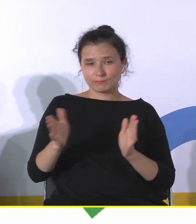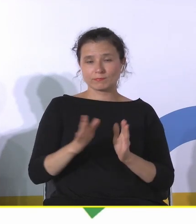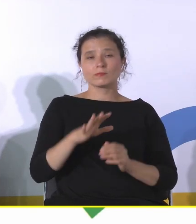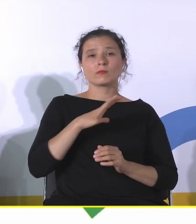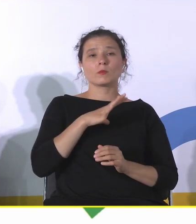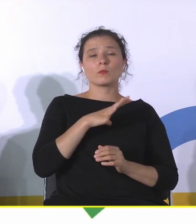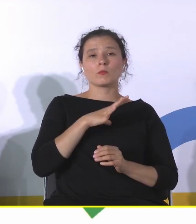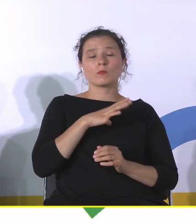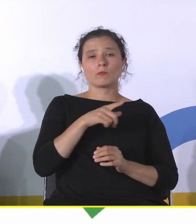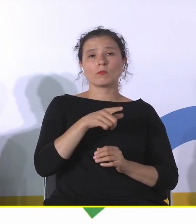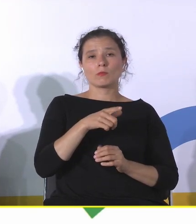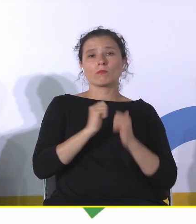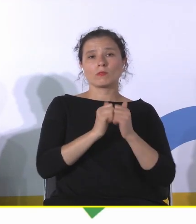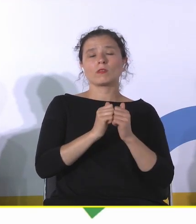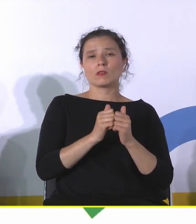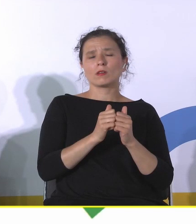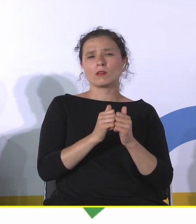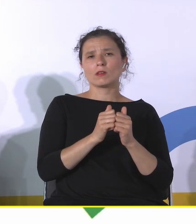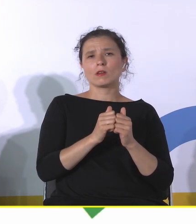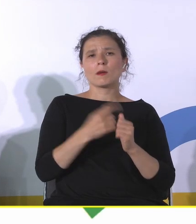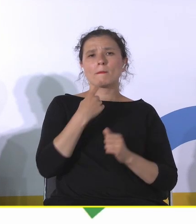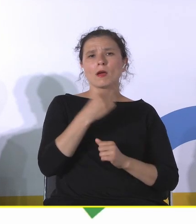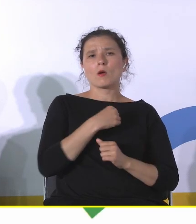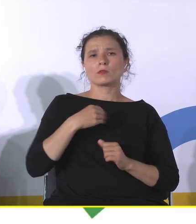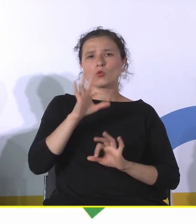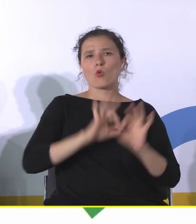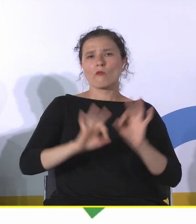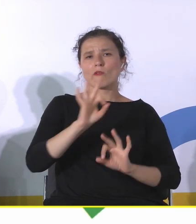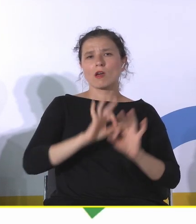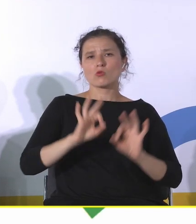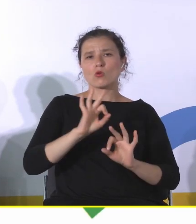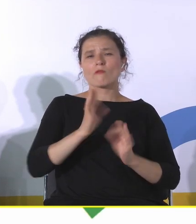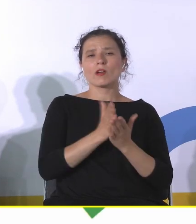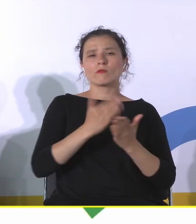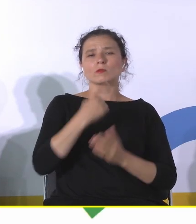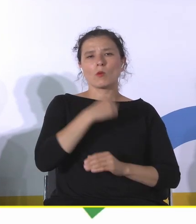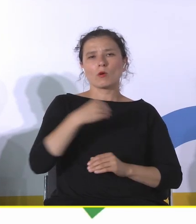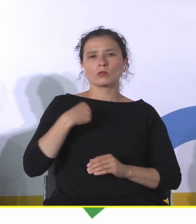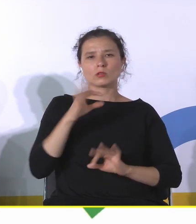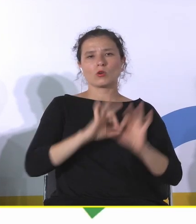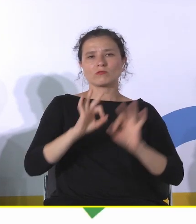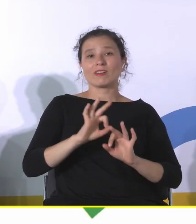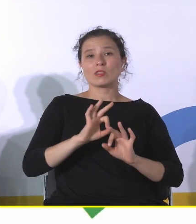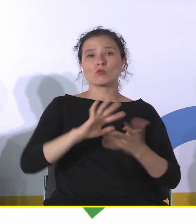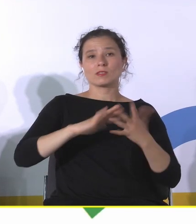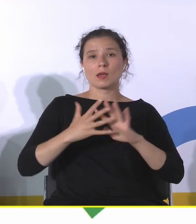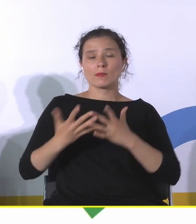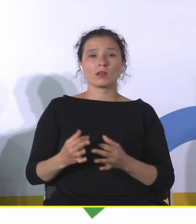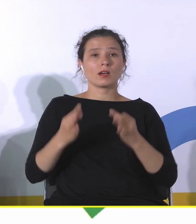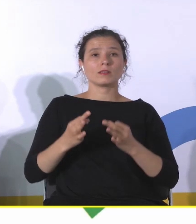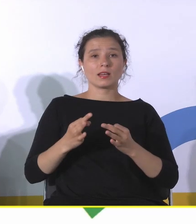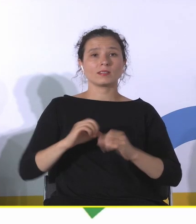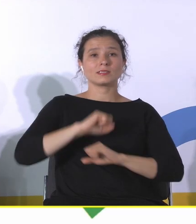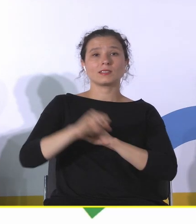wojewódzkiego małopolskiego konserwatora zabytków, a obecnie jest zastępcą dyrektora